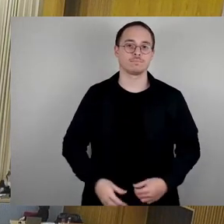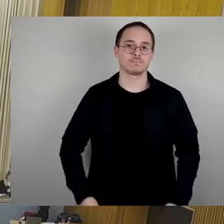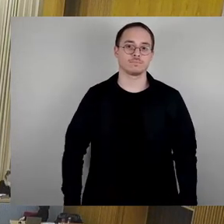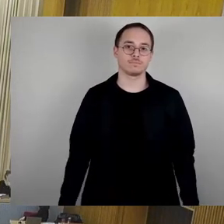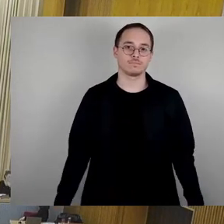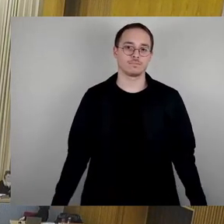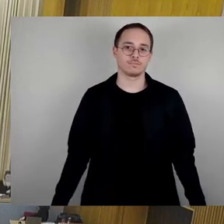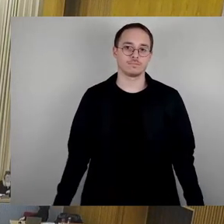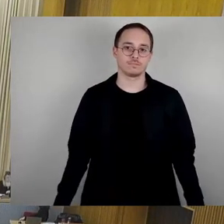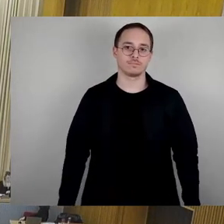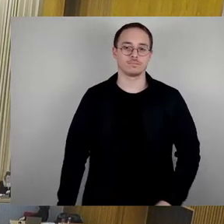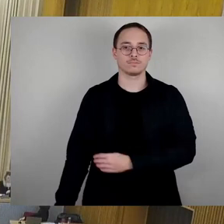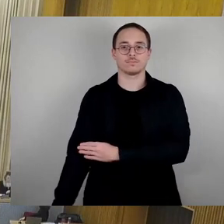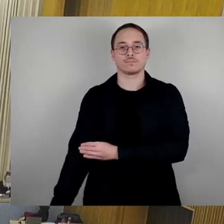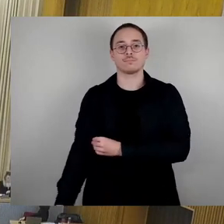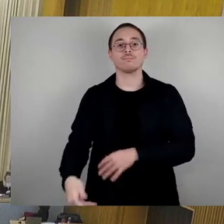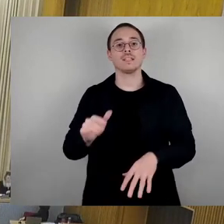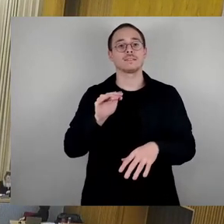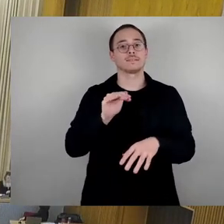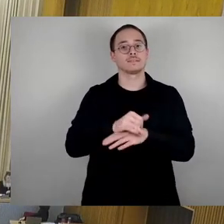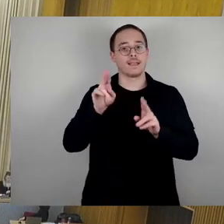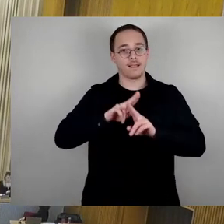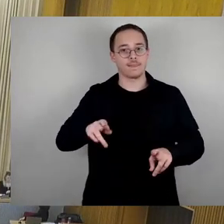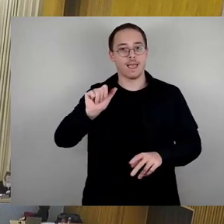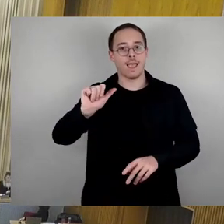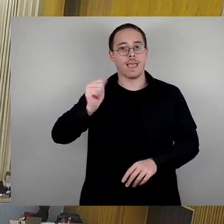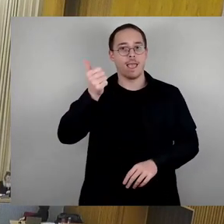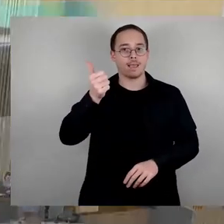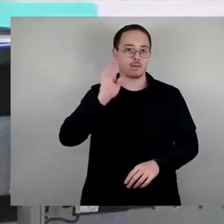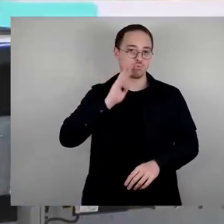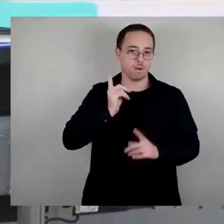Sehr geehrter Erster Bürgermeister, liebe Kolleginnen und Kollegen,